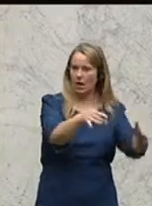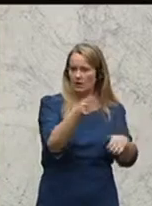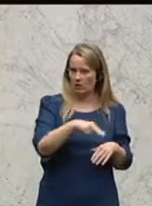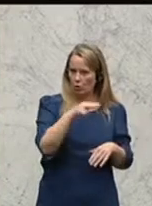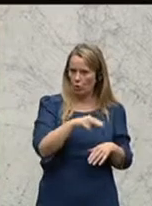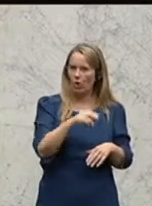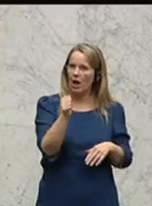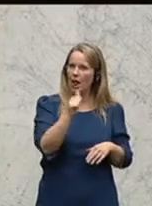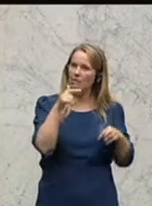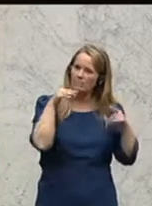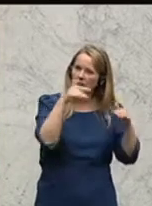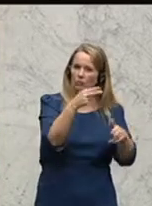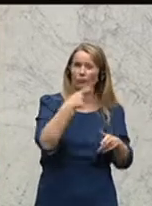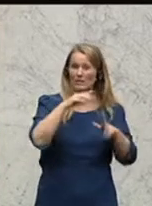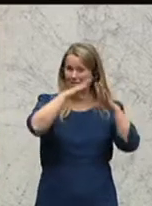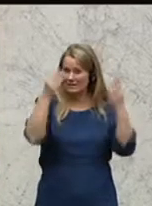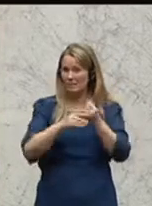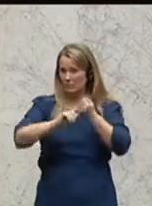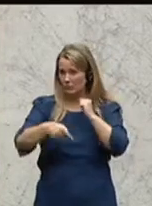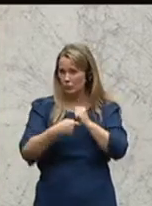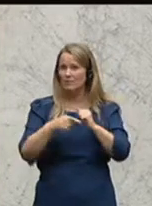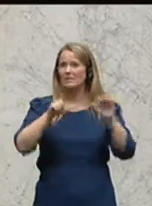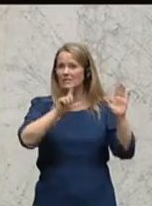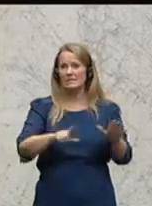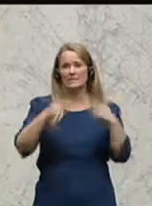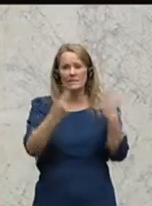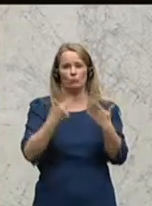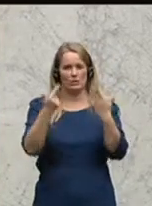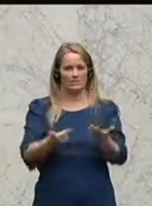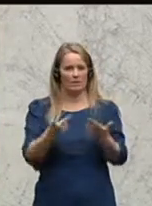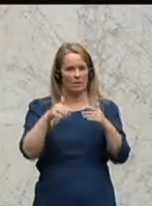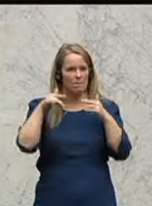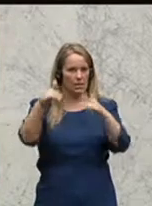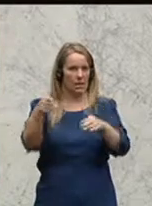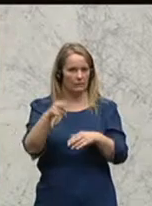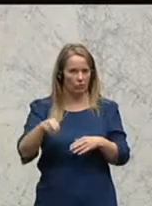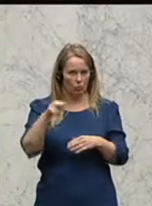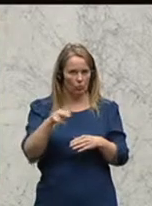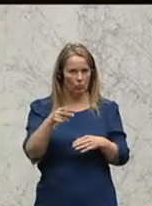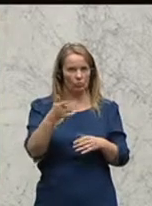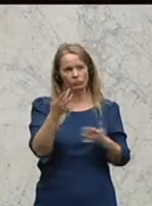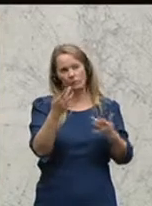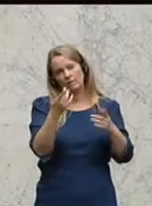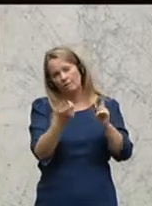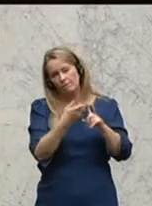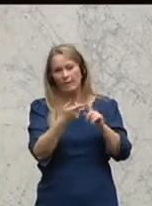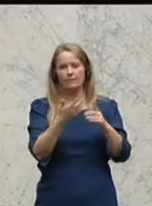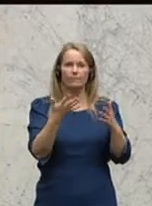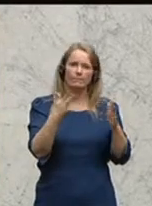von einem Gesamtbudget in der Höhe von 77 Milliarden Euro. Wenn man, was vielleicht nicht ganz jetzt